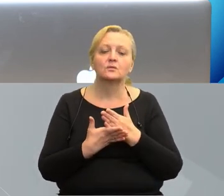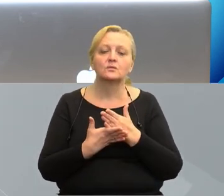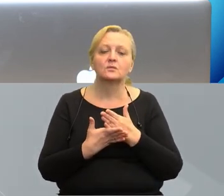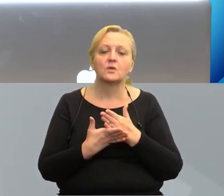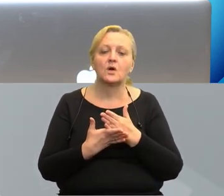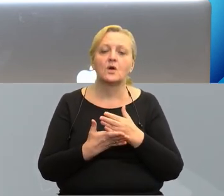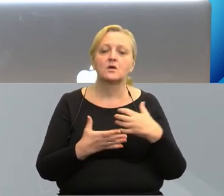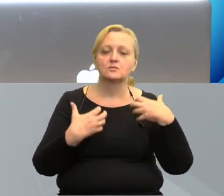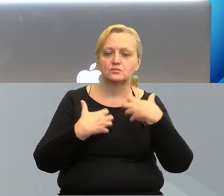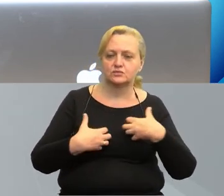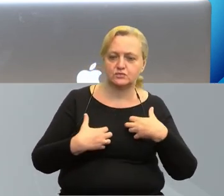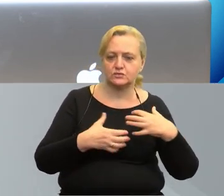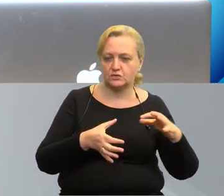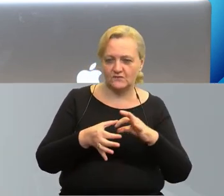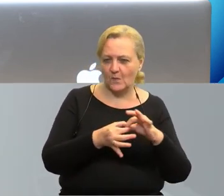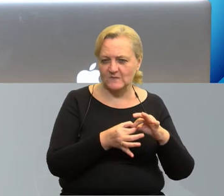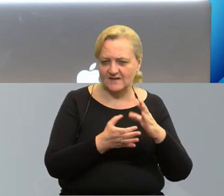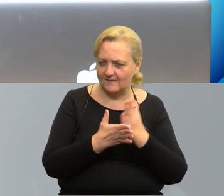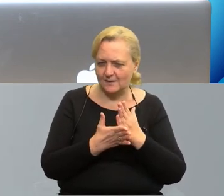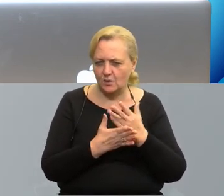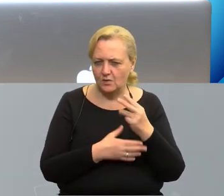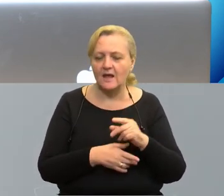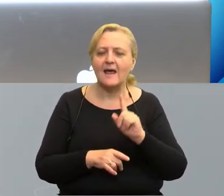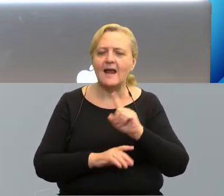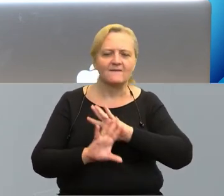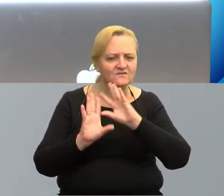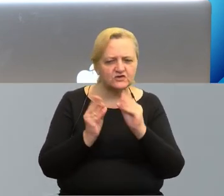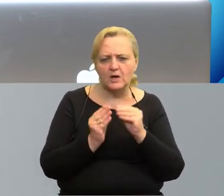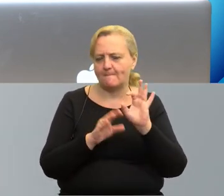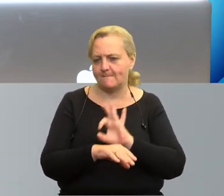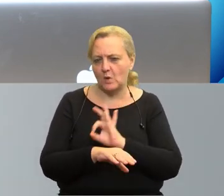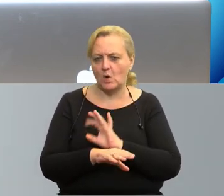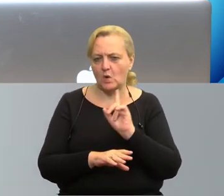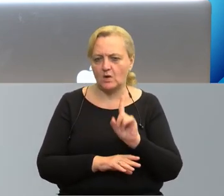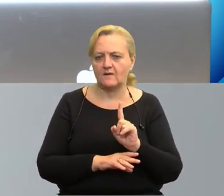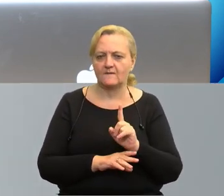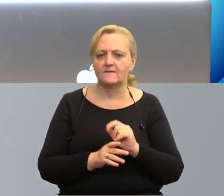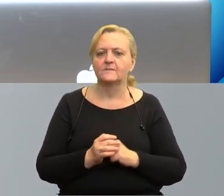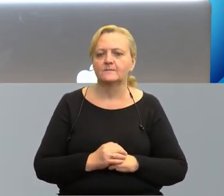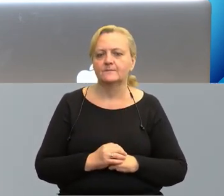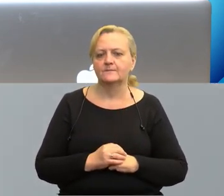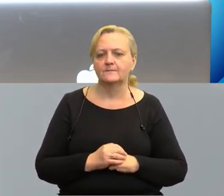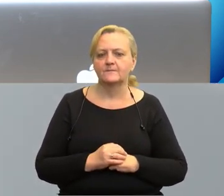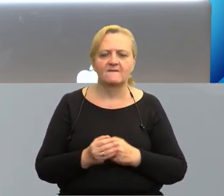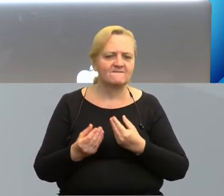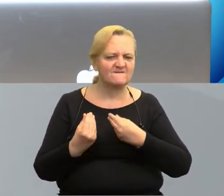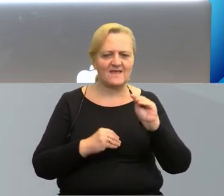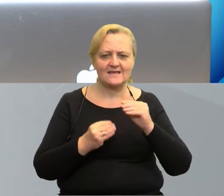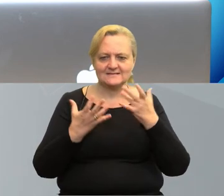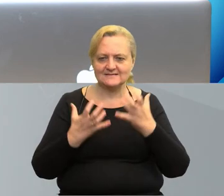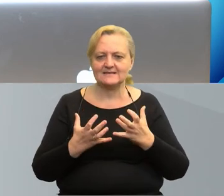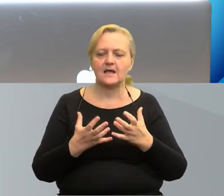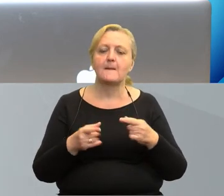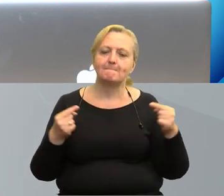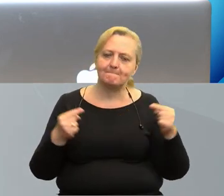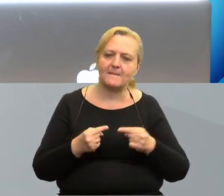szufladki środowiskowej, ale de facto wszystkie w większym niż dotychczas stopniu były